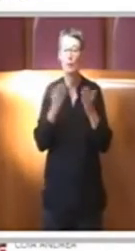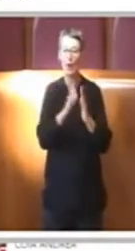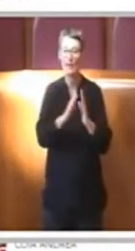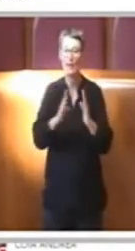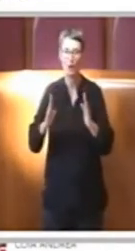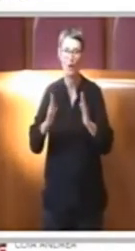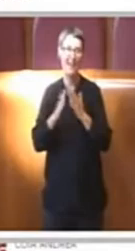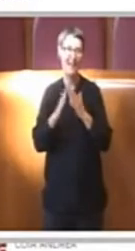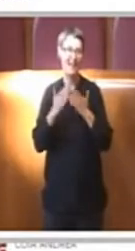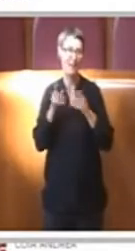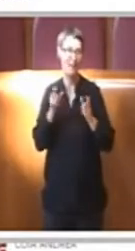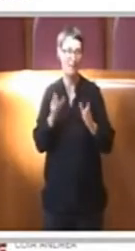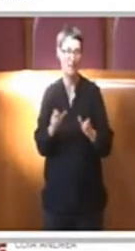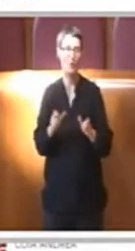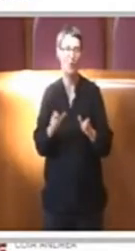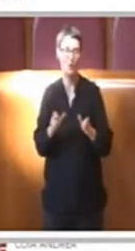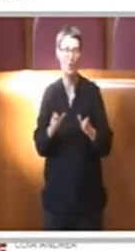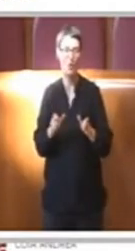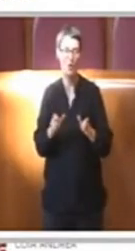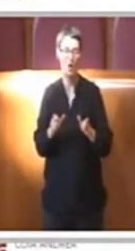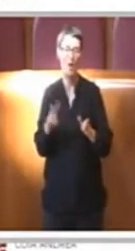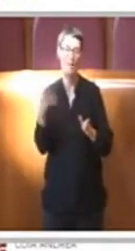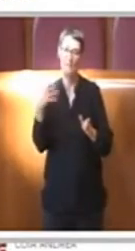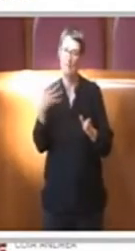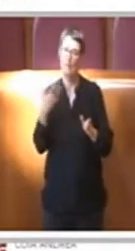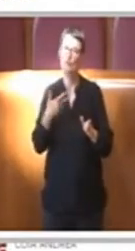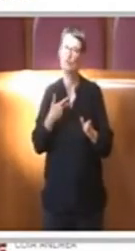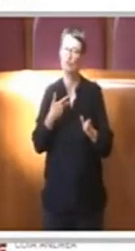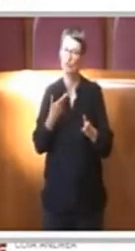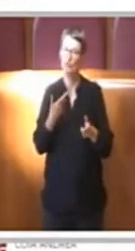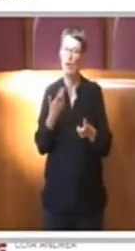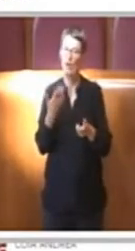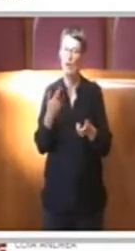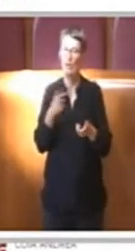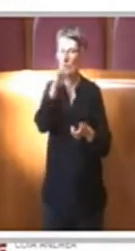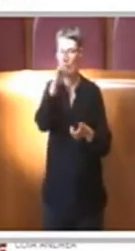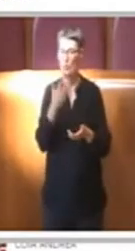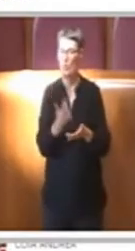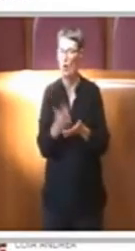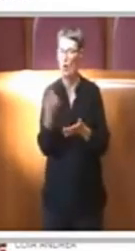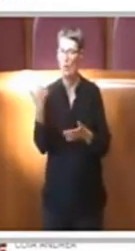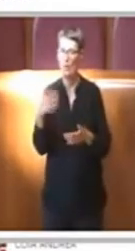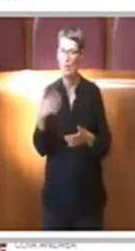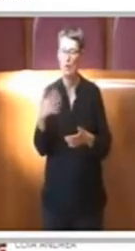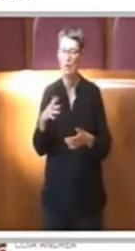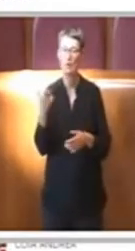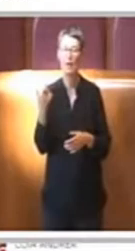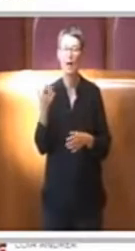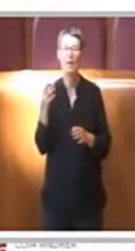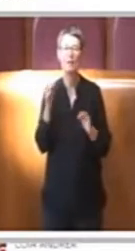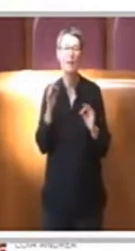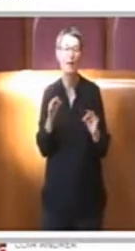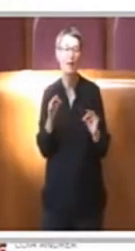assume veramente un ruolo strategico in quanto uno strumento